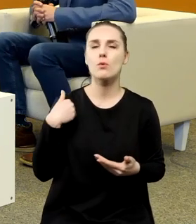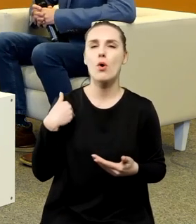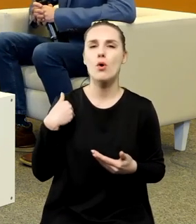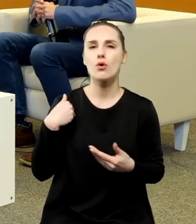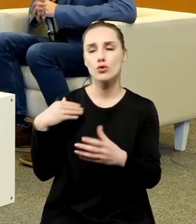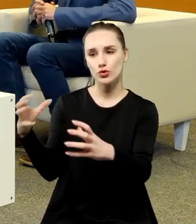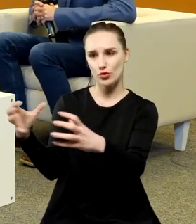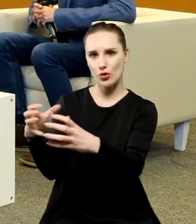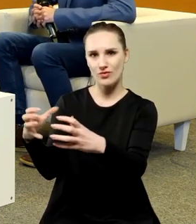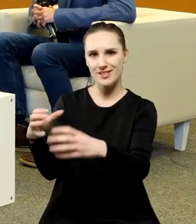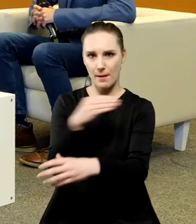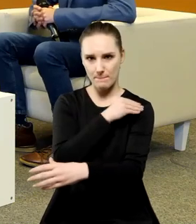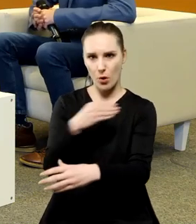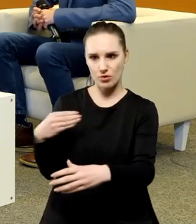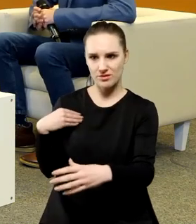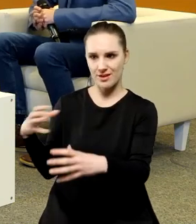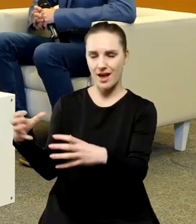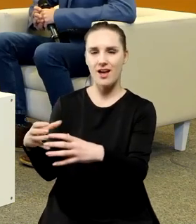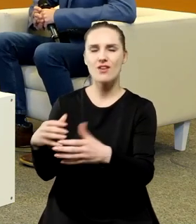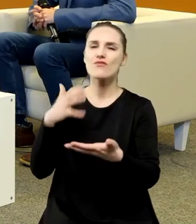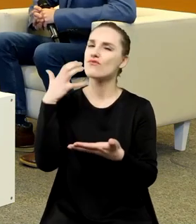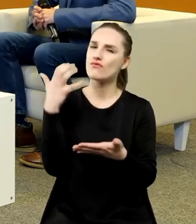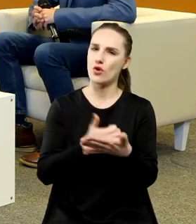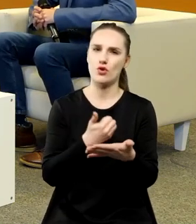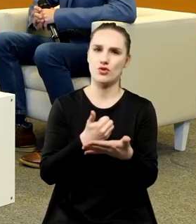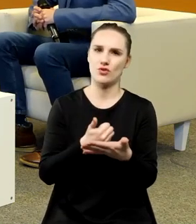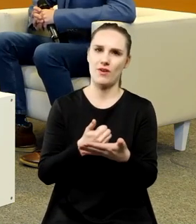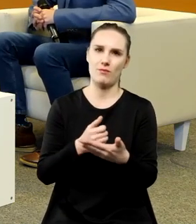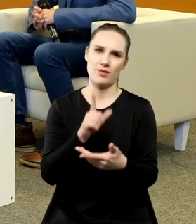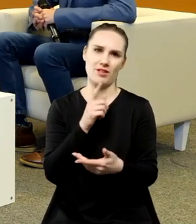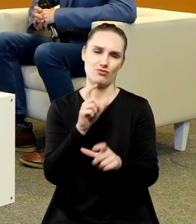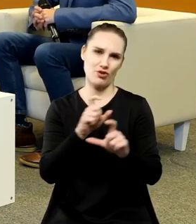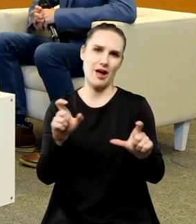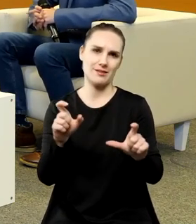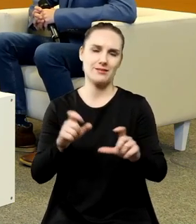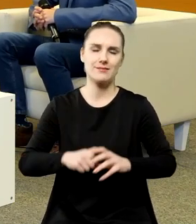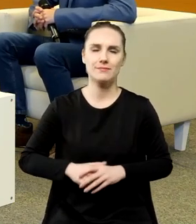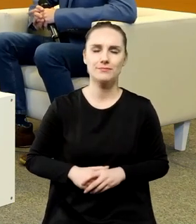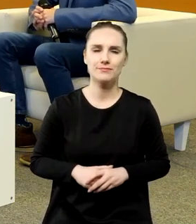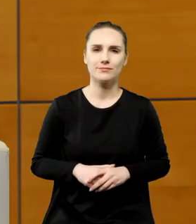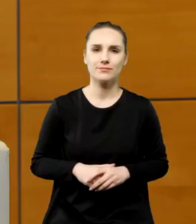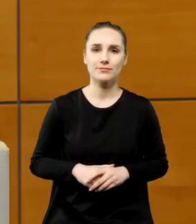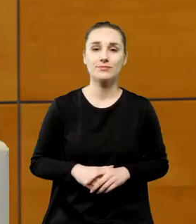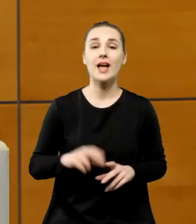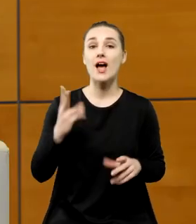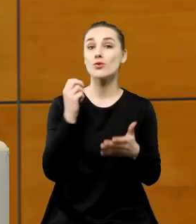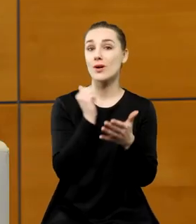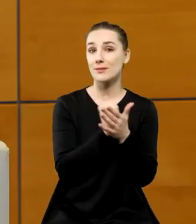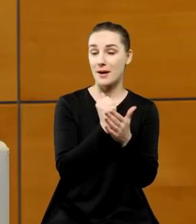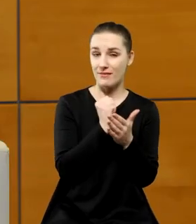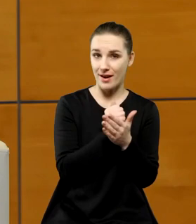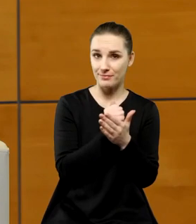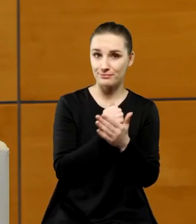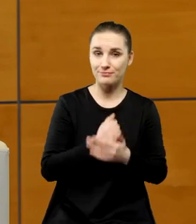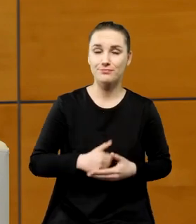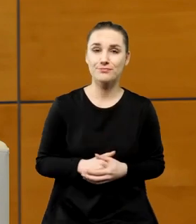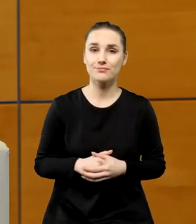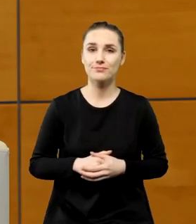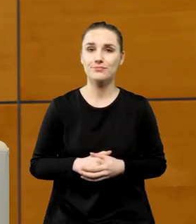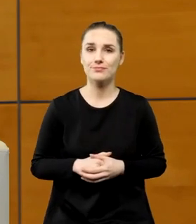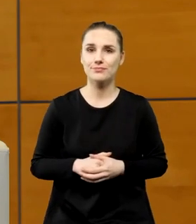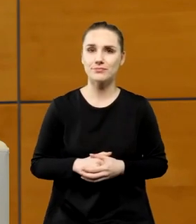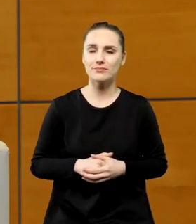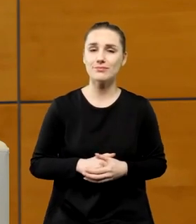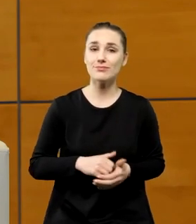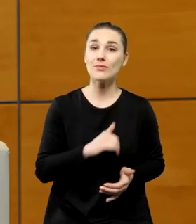polonijne bardzo wykorzystywały ten moment a druga rzecz to jest to że z kolei ta